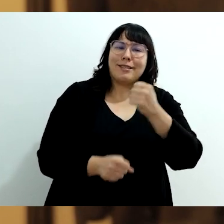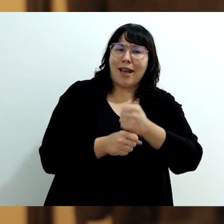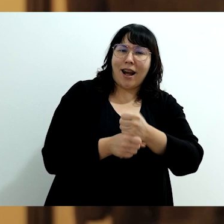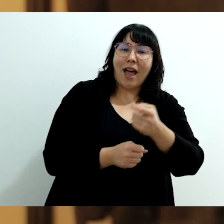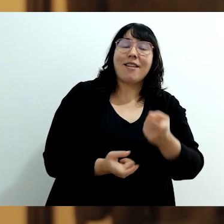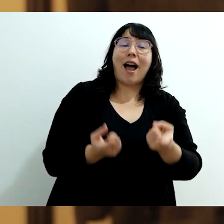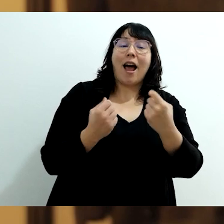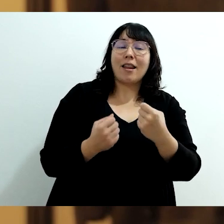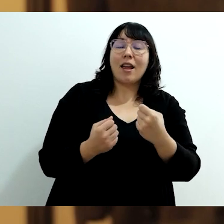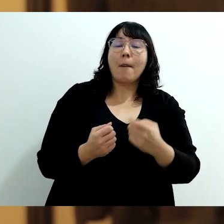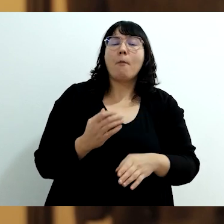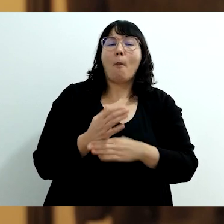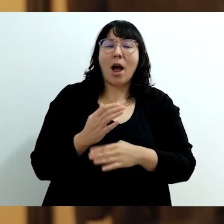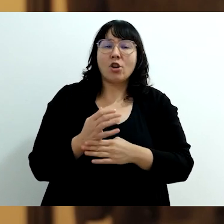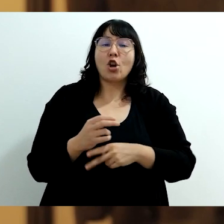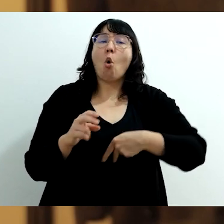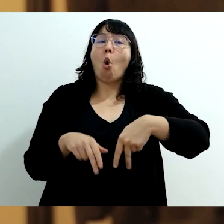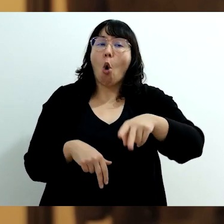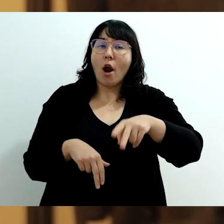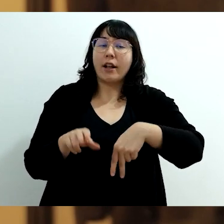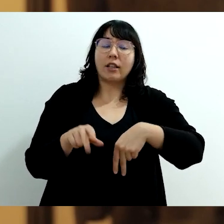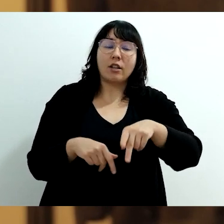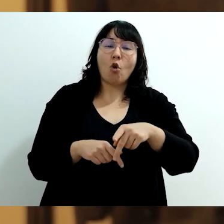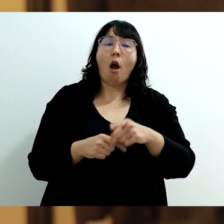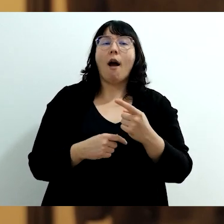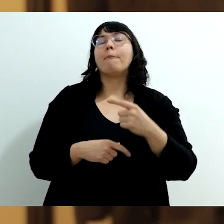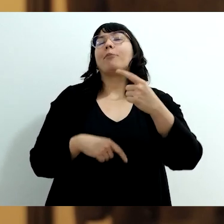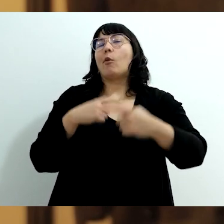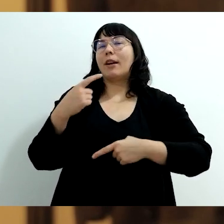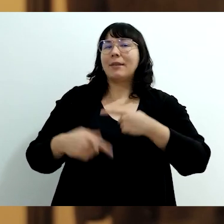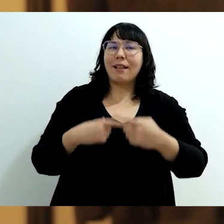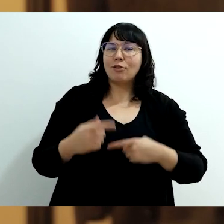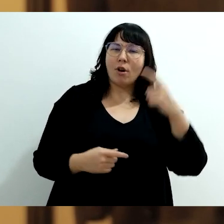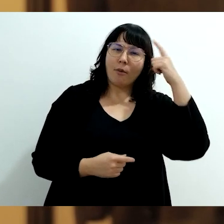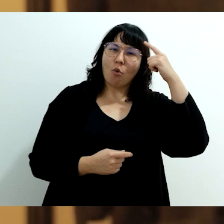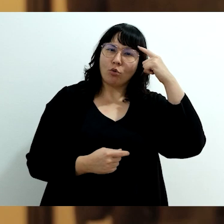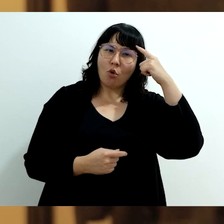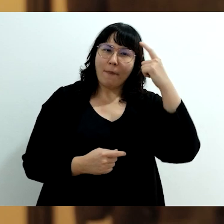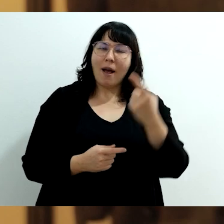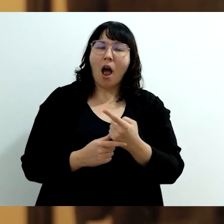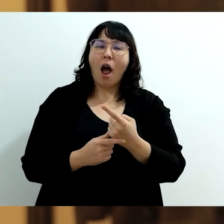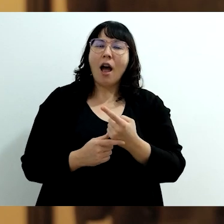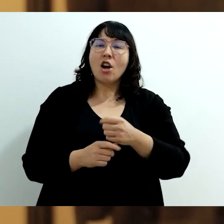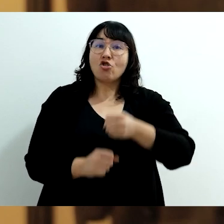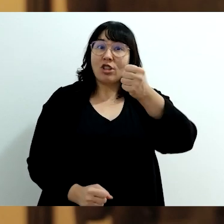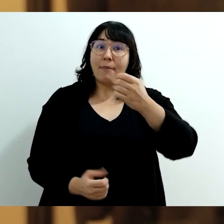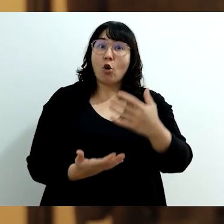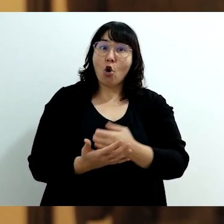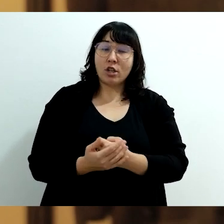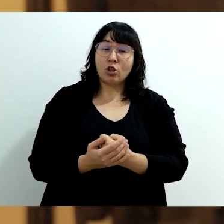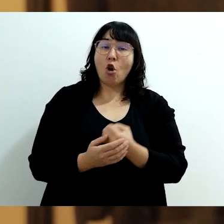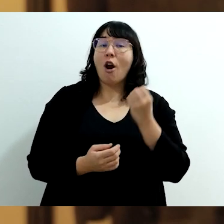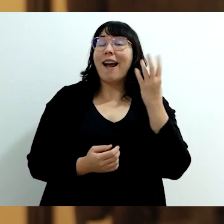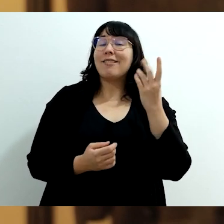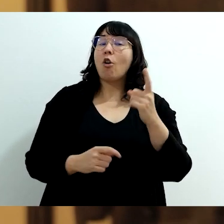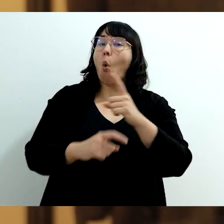uz alatku upotrebi za rad u okruženju, ali i pomagalo pri kretanju. U nekim tradicijalnom kulturama štap se probadao,